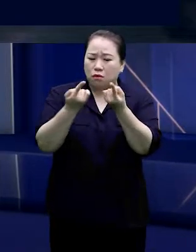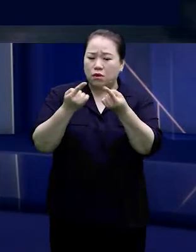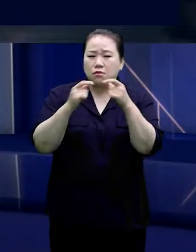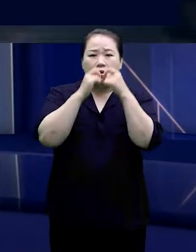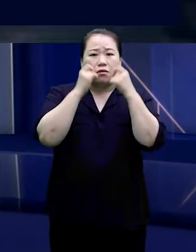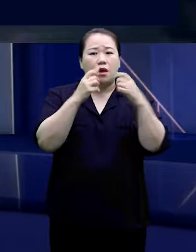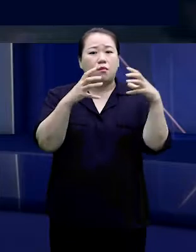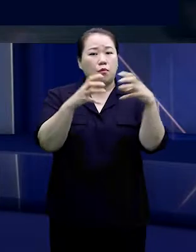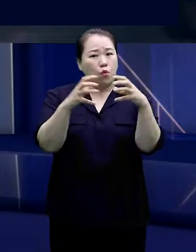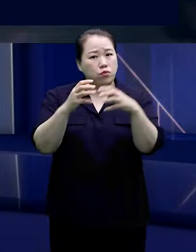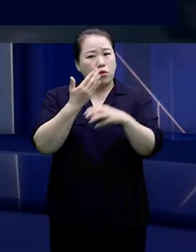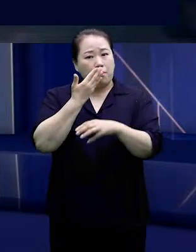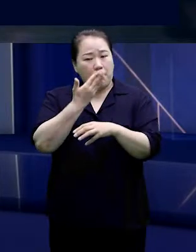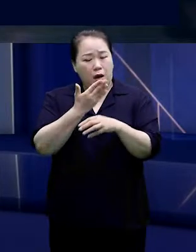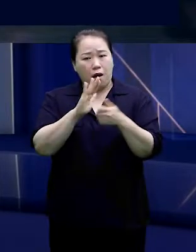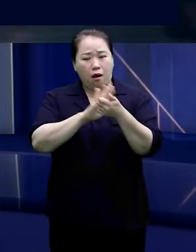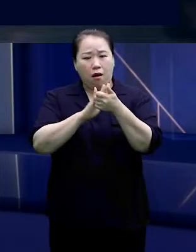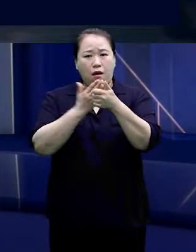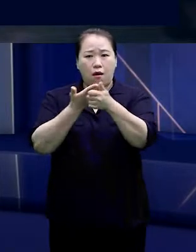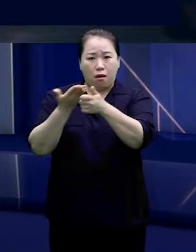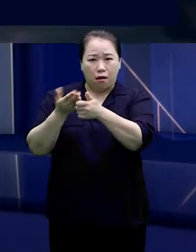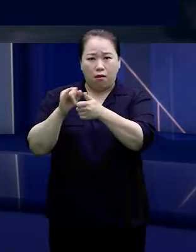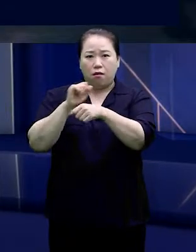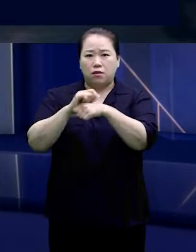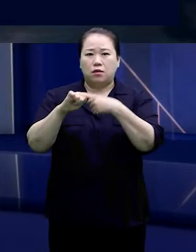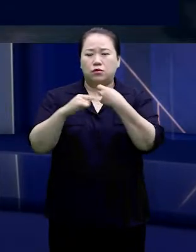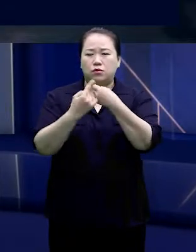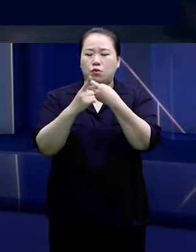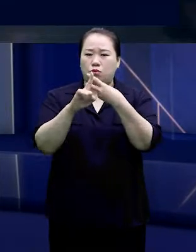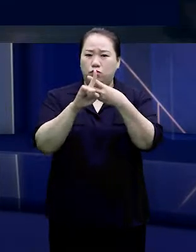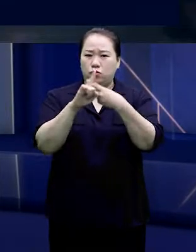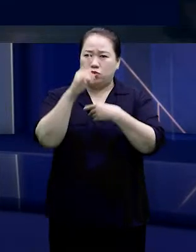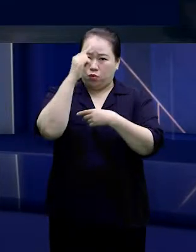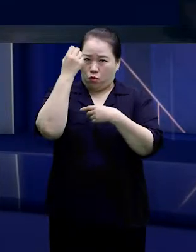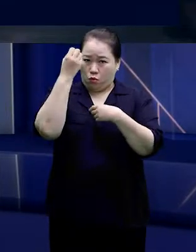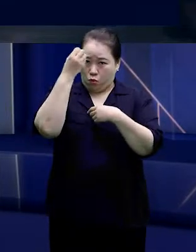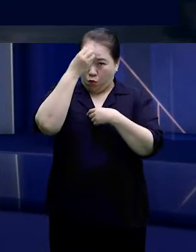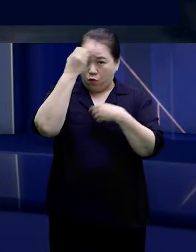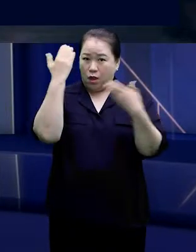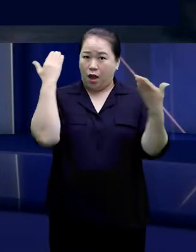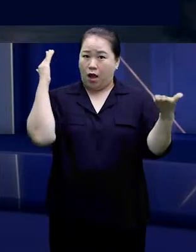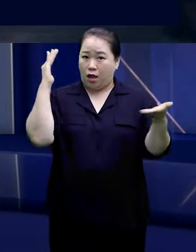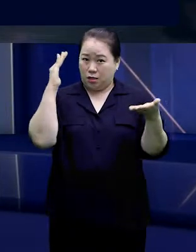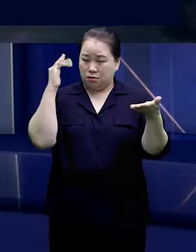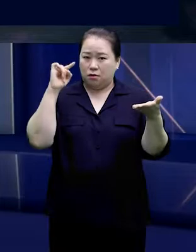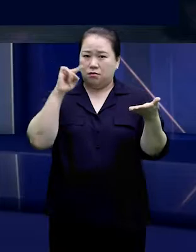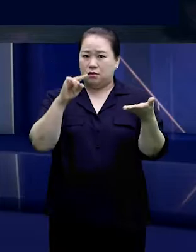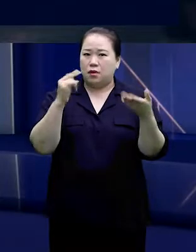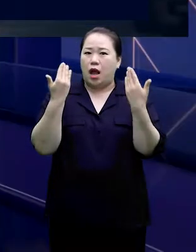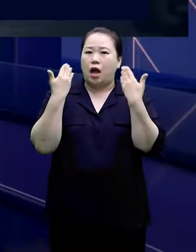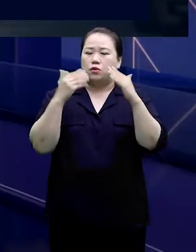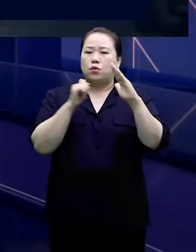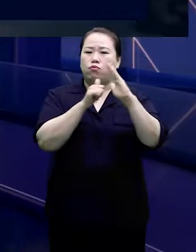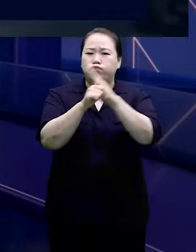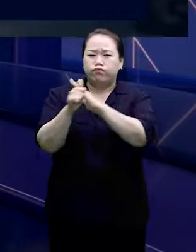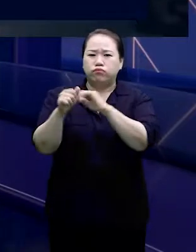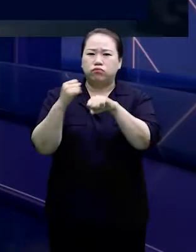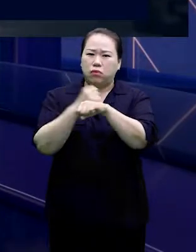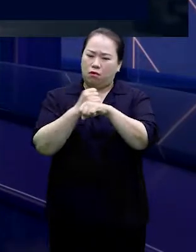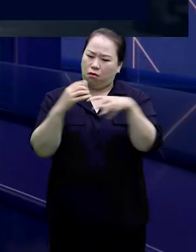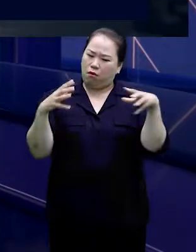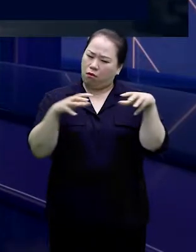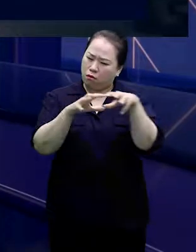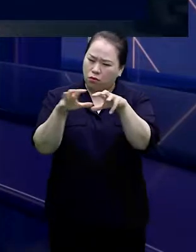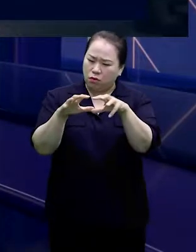초중고교생의 등교 확대 등으로 인한 이동량 증가를 원인으로 꼽아 봤습니다. 연휴